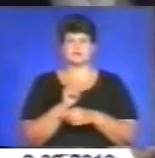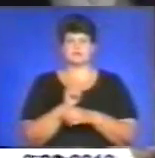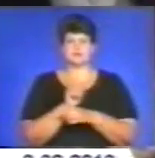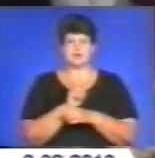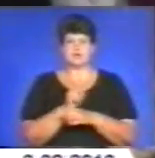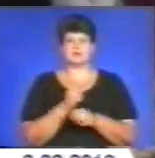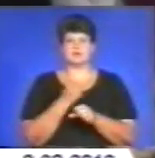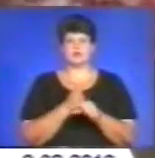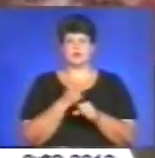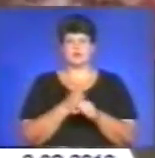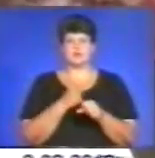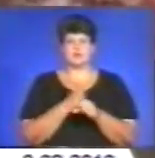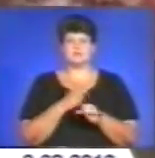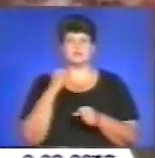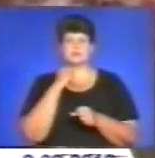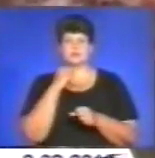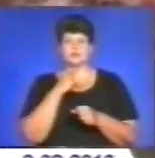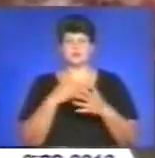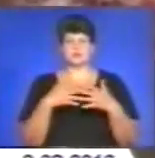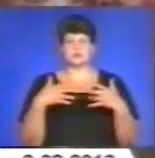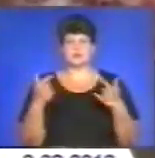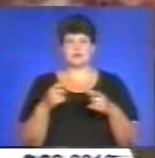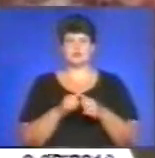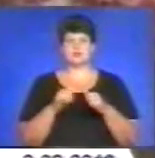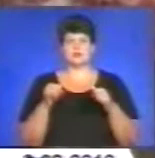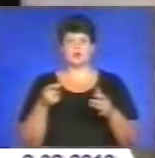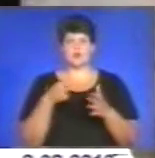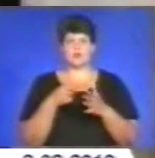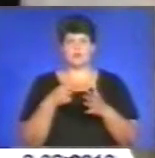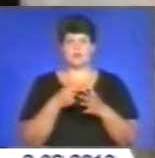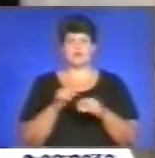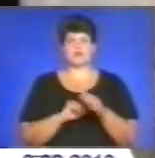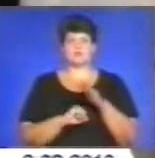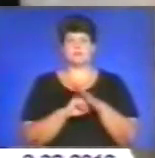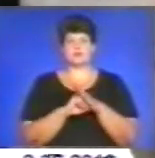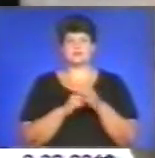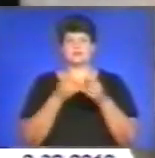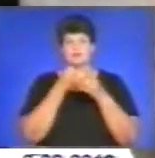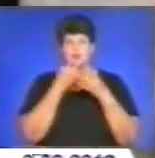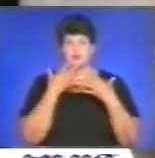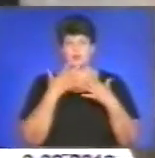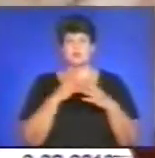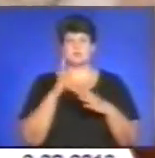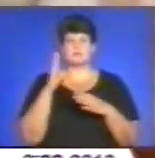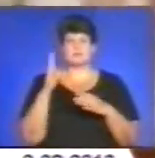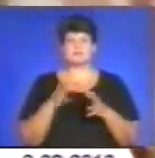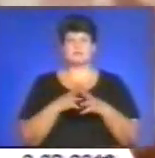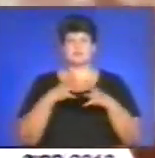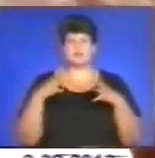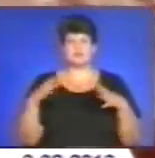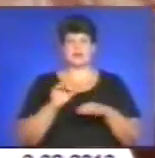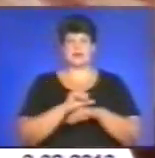'ясної продукції. Наразі завдяки розширенню кормової бази для України відкриваються хороші перспективи збільшення експорту м'яса та м